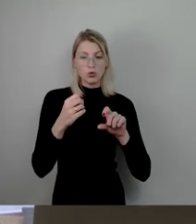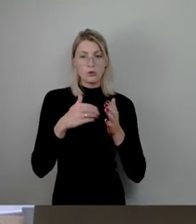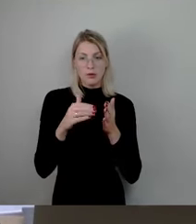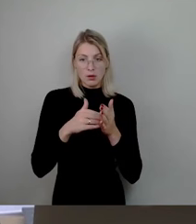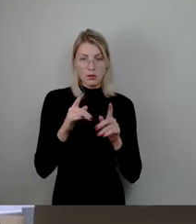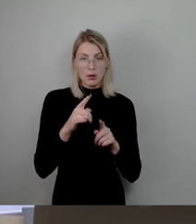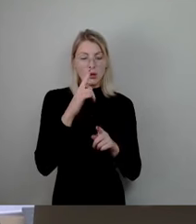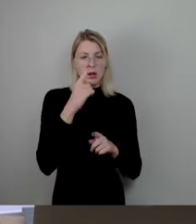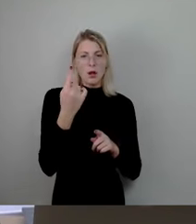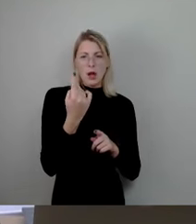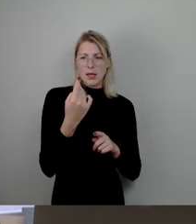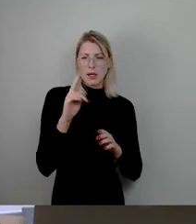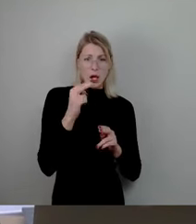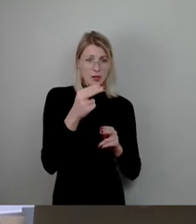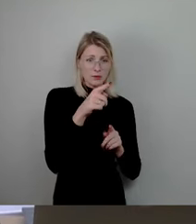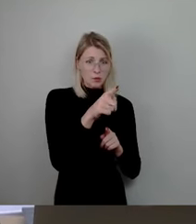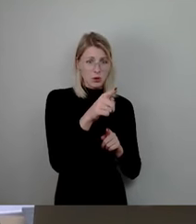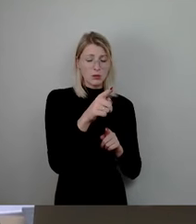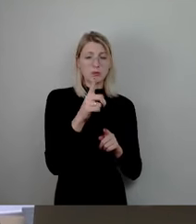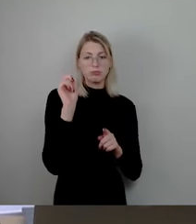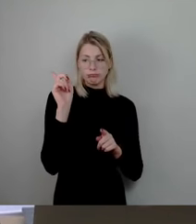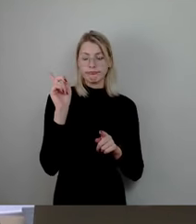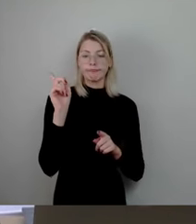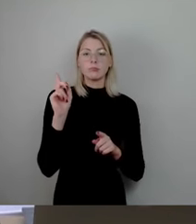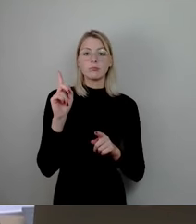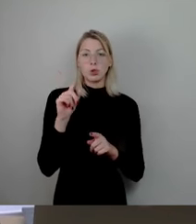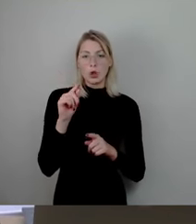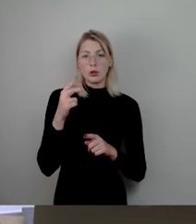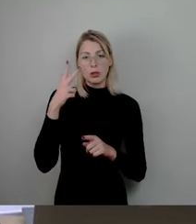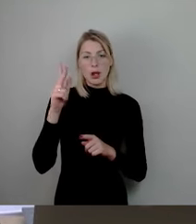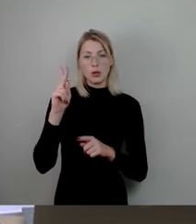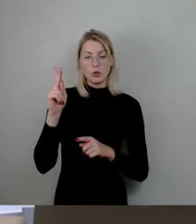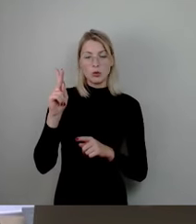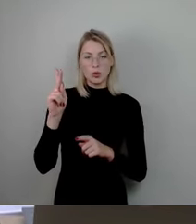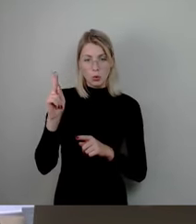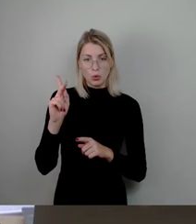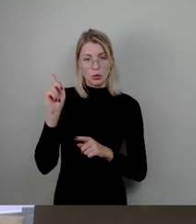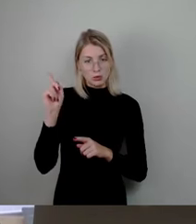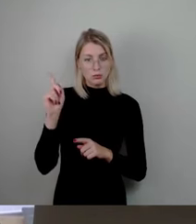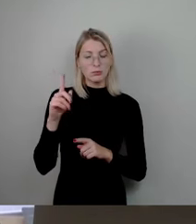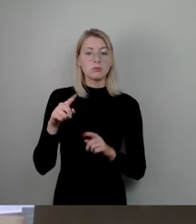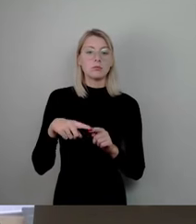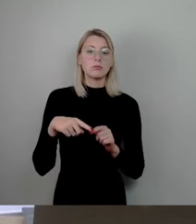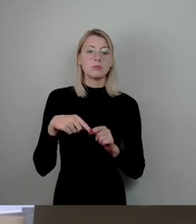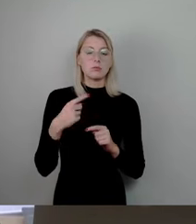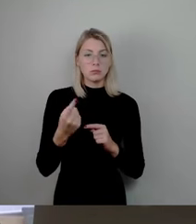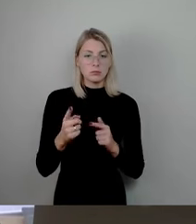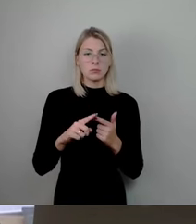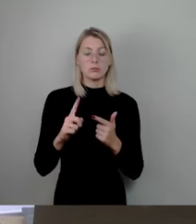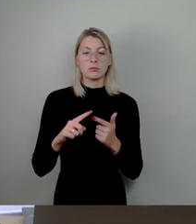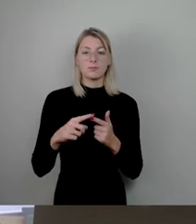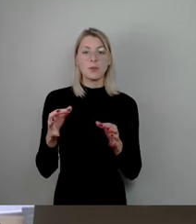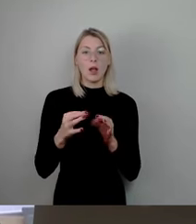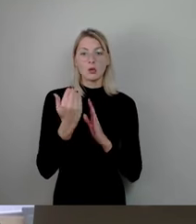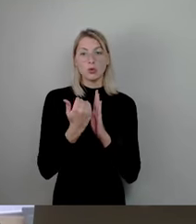schuldig, mal insoweit kurz Herr Kühn und dann, sofern es gewünscht wird, zum Tagesordnungspunkt